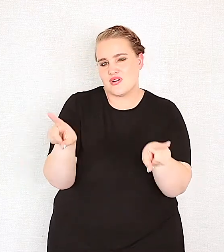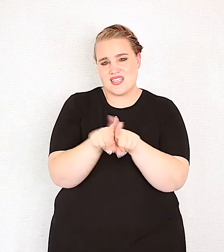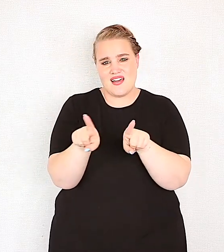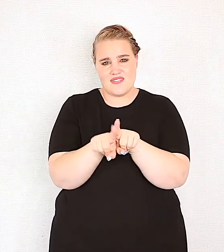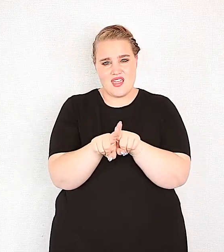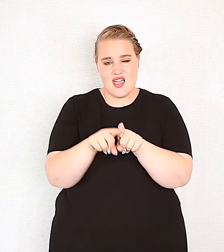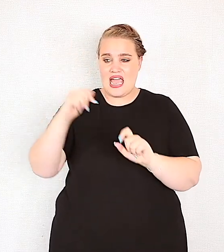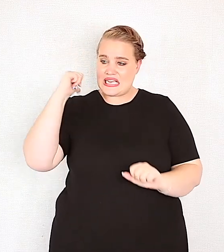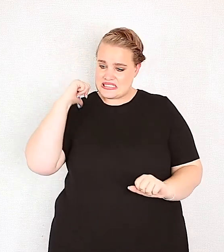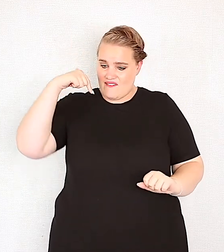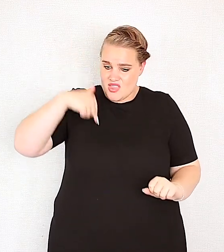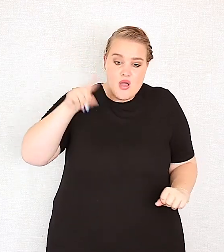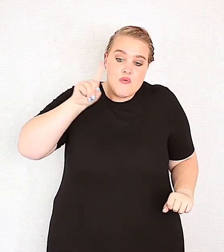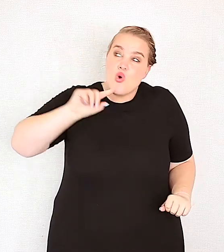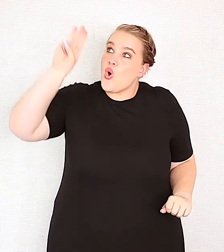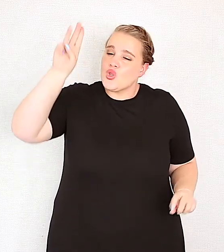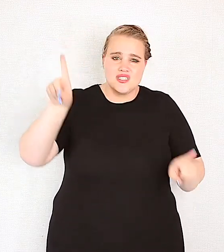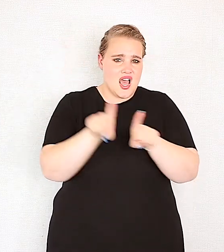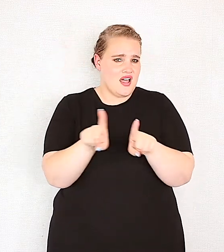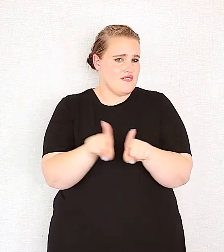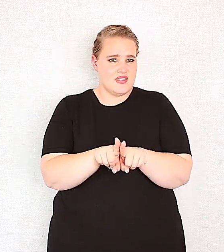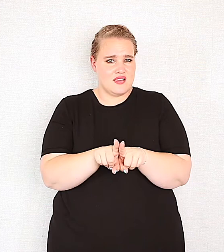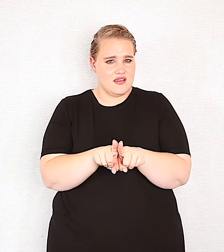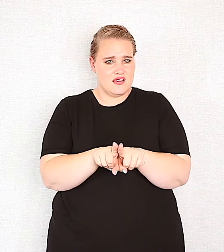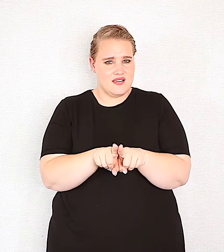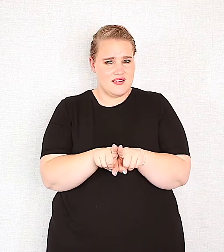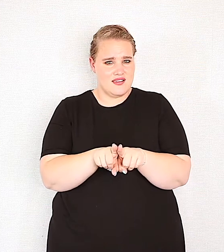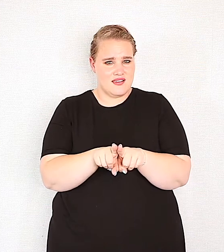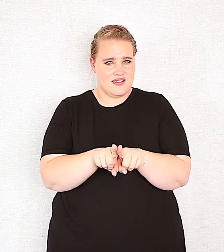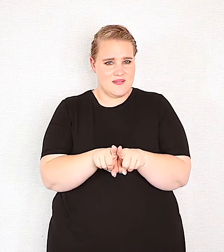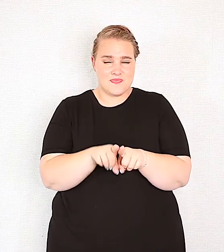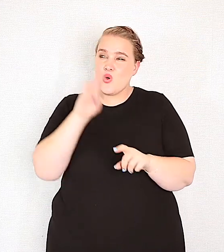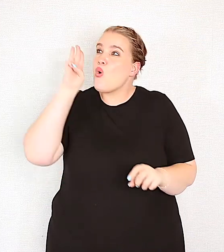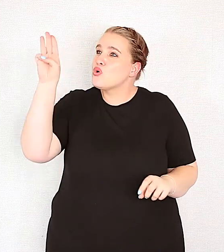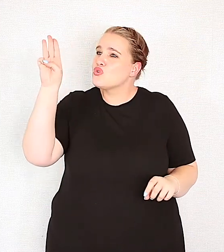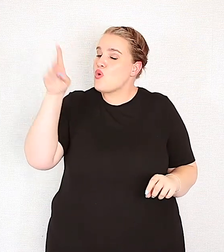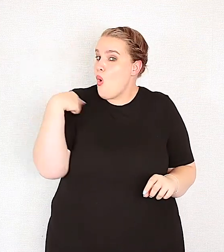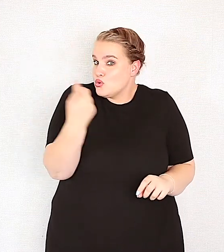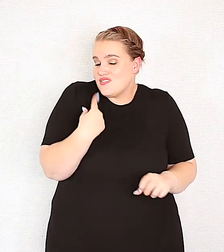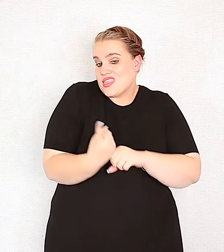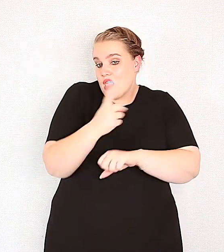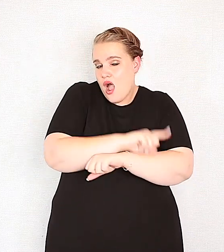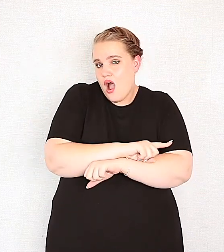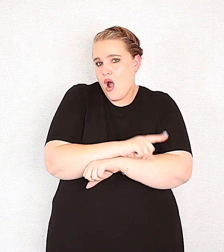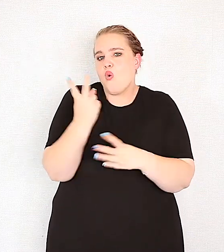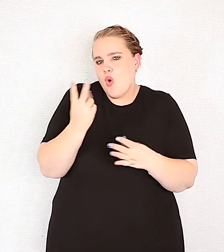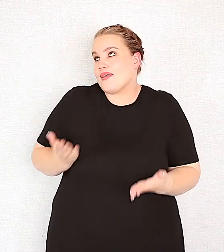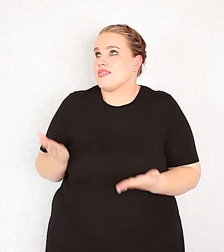Die selle God van gister, vandag en morgen, die selle God van Abraham, Isaac en Jacob, is die God wat ons vandag dien.